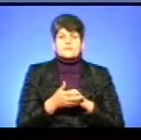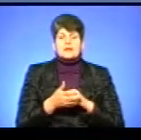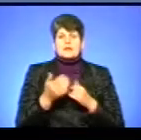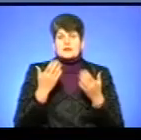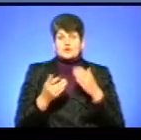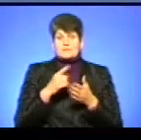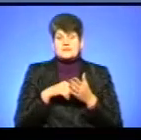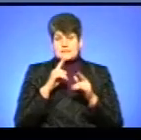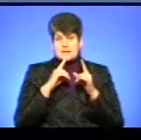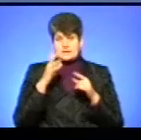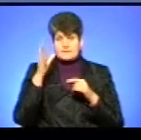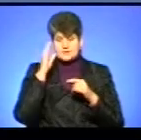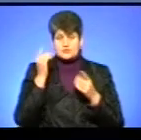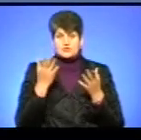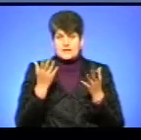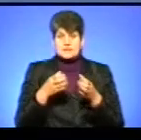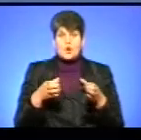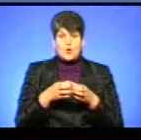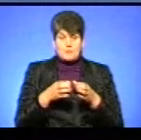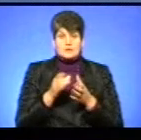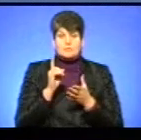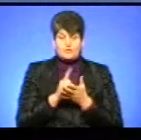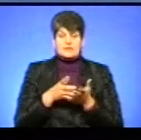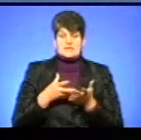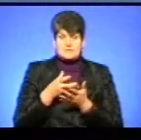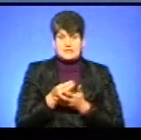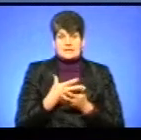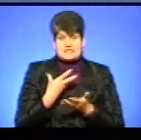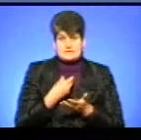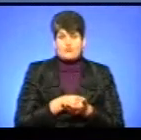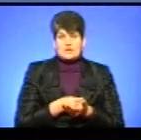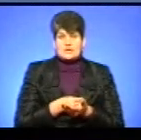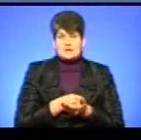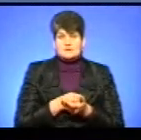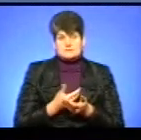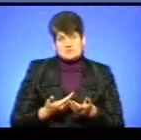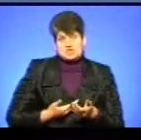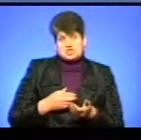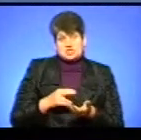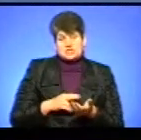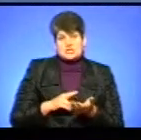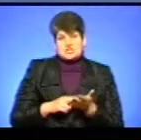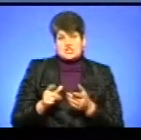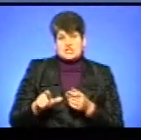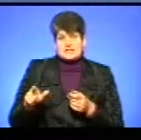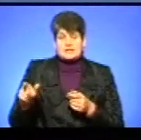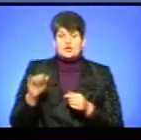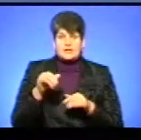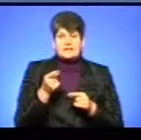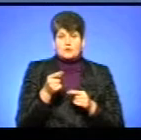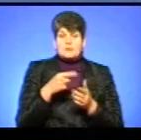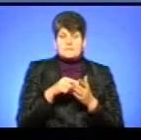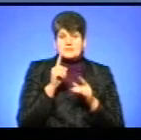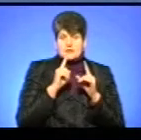міська рада вважає, що якась громада їм повинна платити за своїх жителів, можна так сказати, то хай Тернопільська міська рада